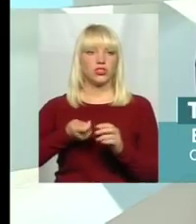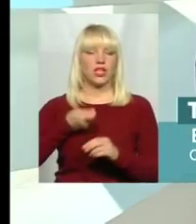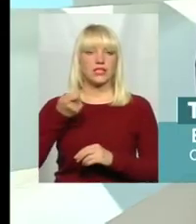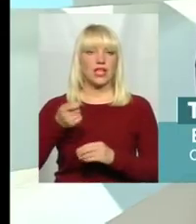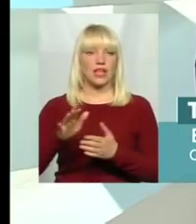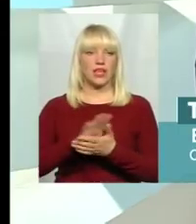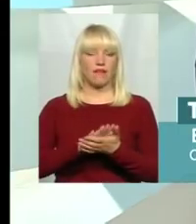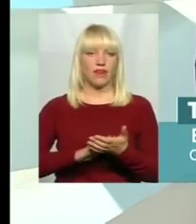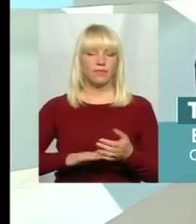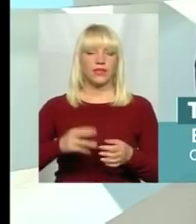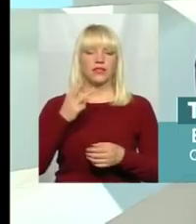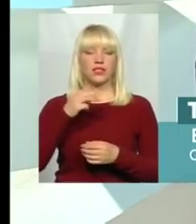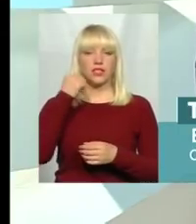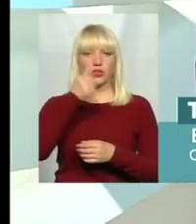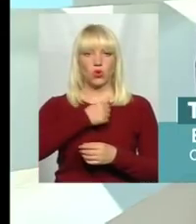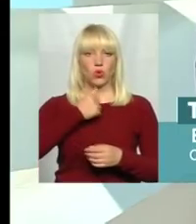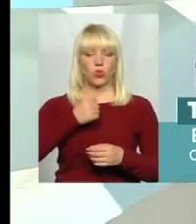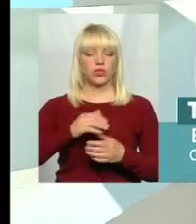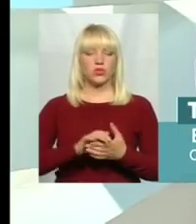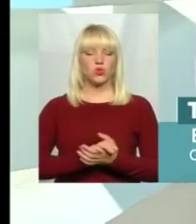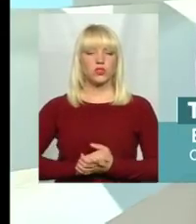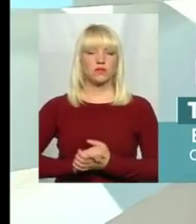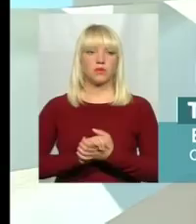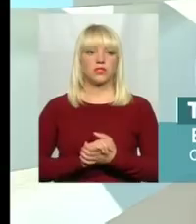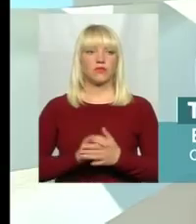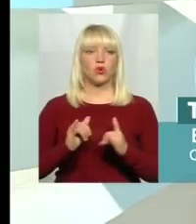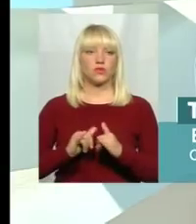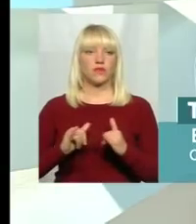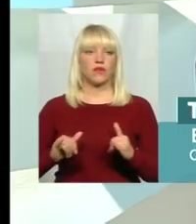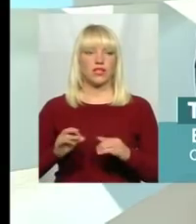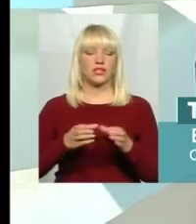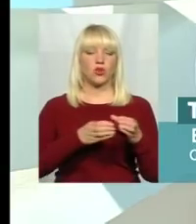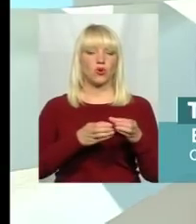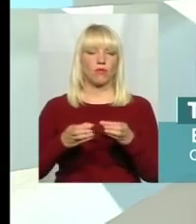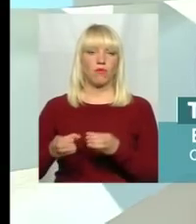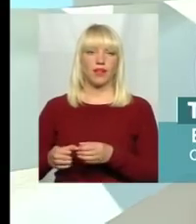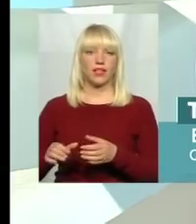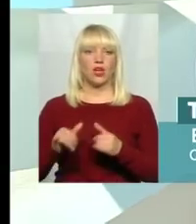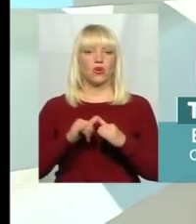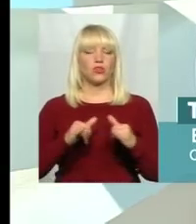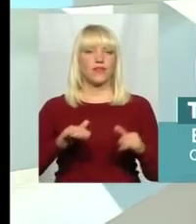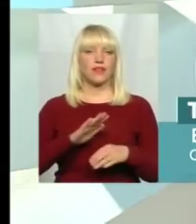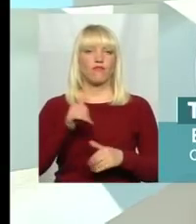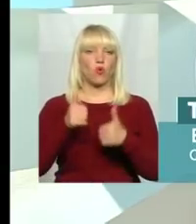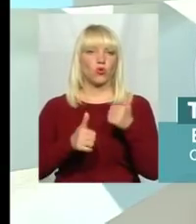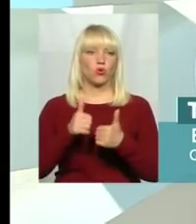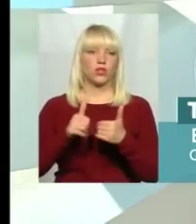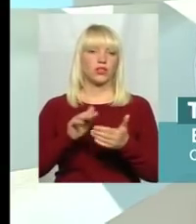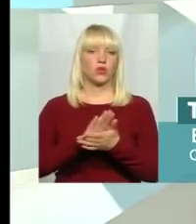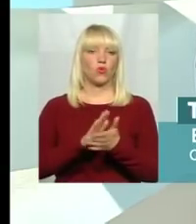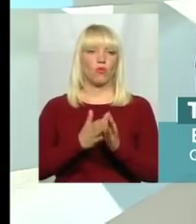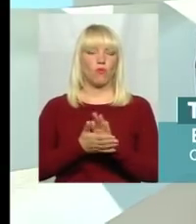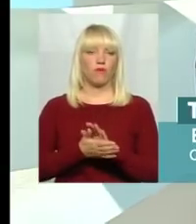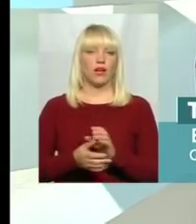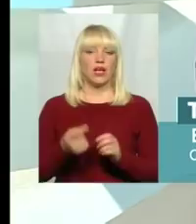розвивалося і громади розвивалися зовсім не в конкурентних умовах були, тому що одні села, які прийняли рішення